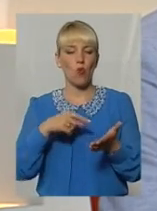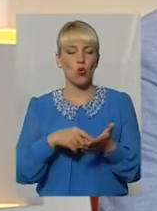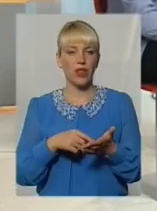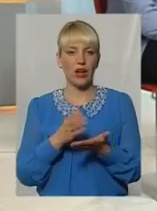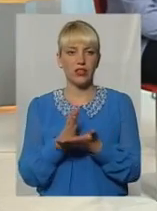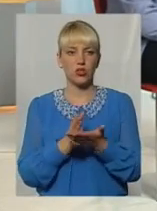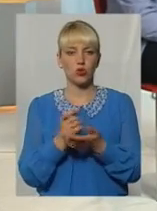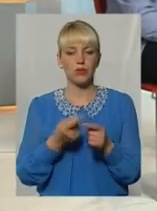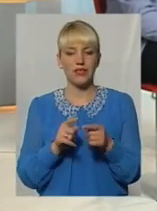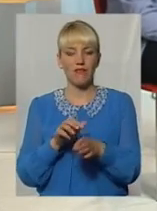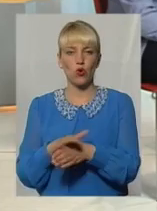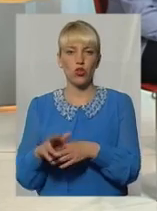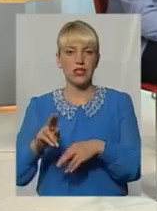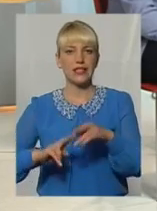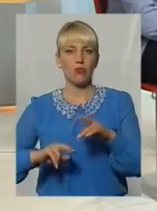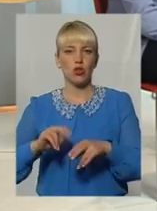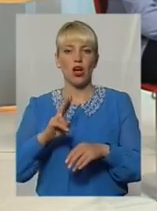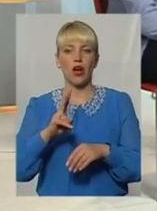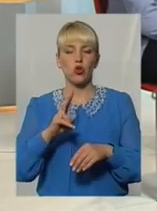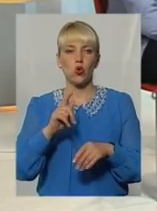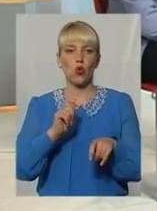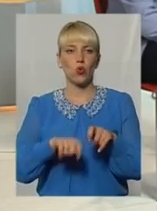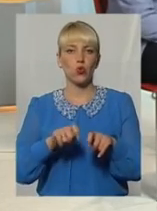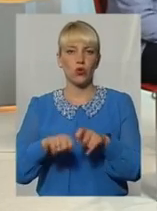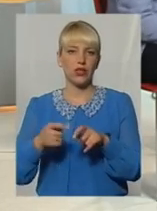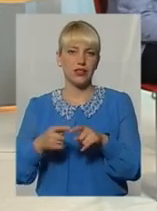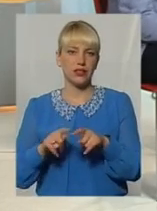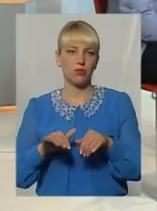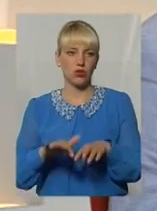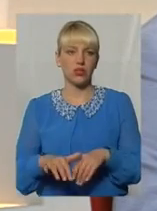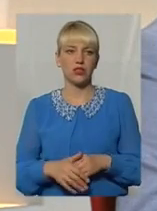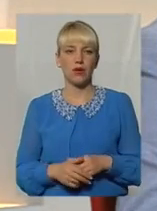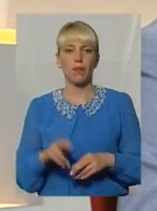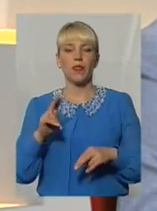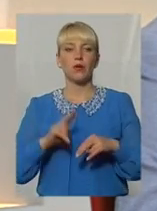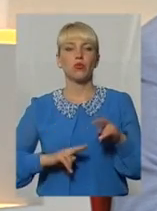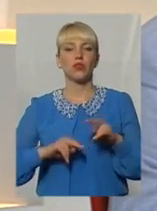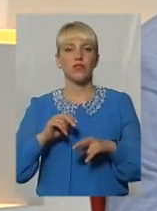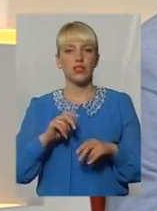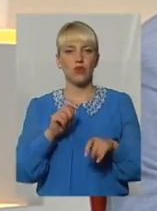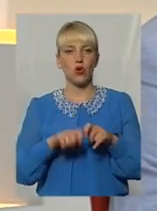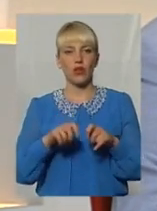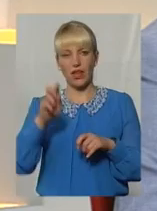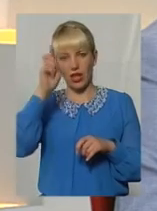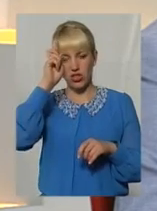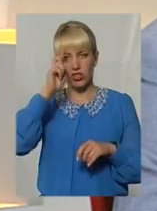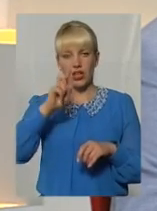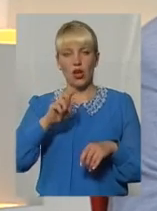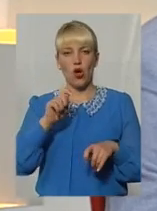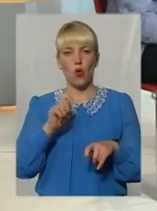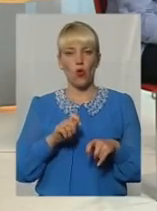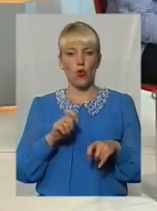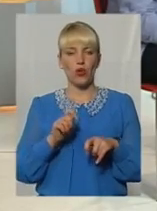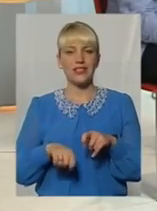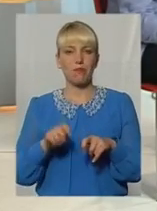контролює? Контролює, контролюють комунальні служби ці процеси? Будівництво контролює державно-будівельні інспекції. А